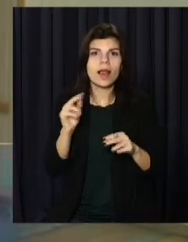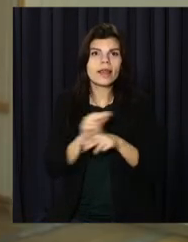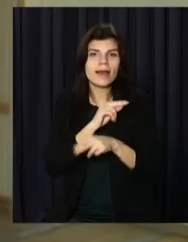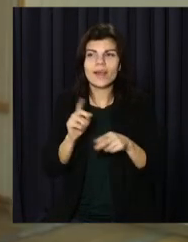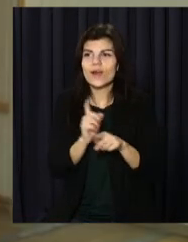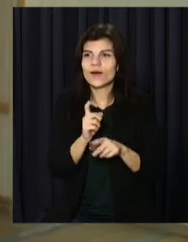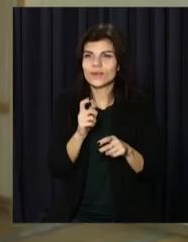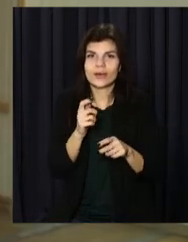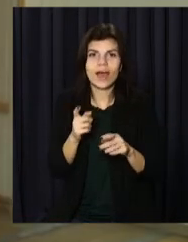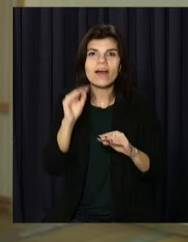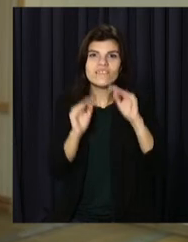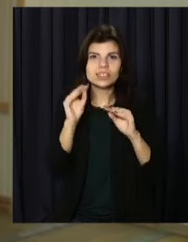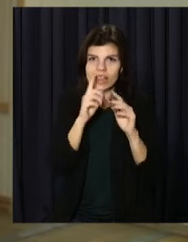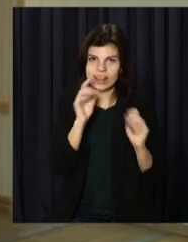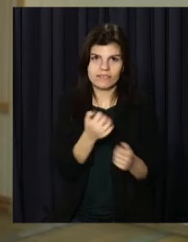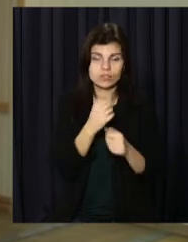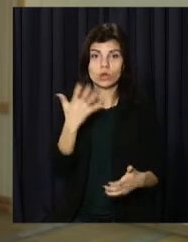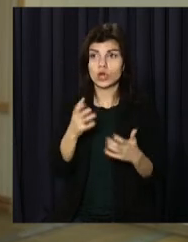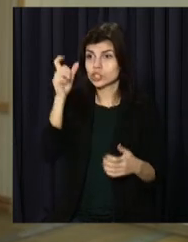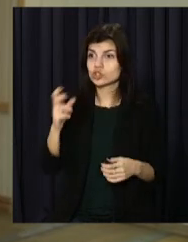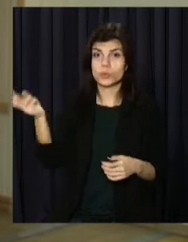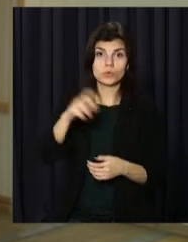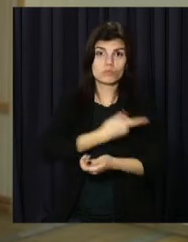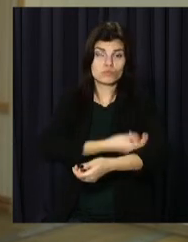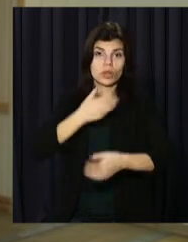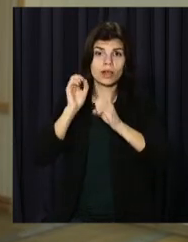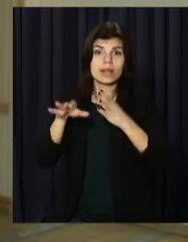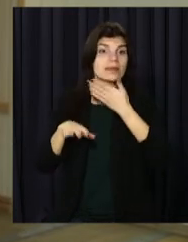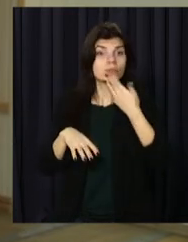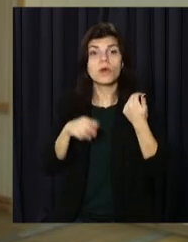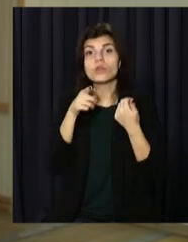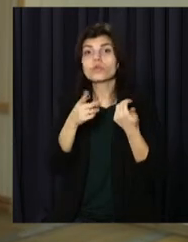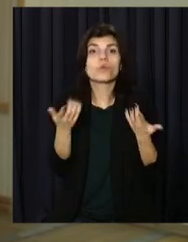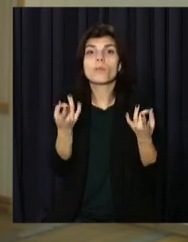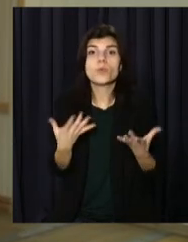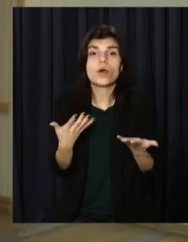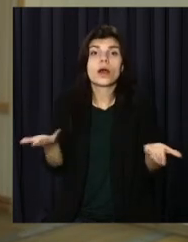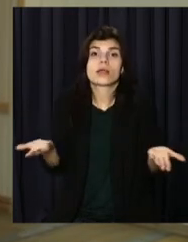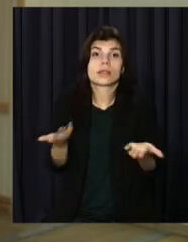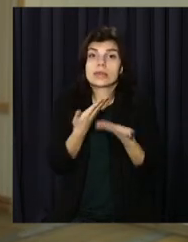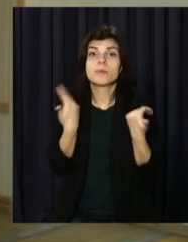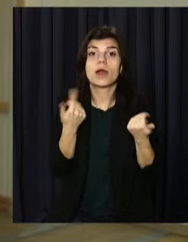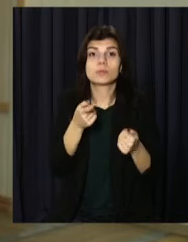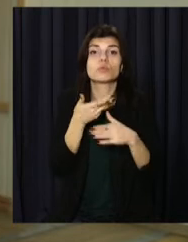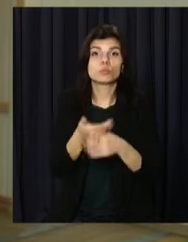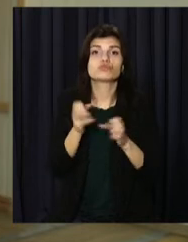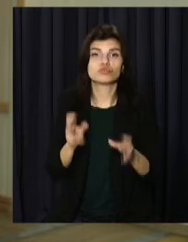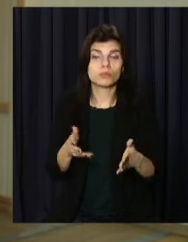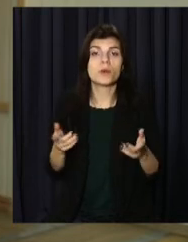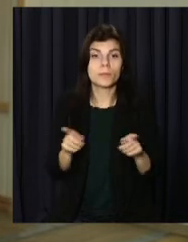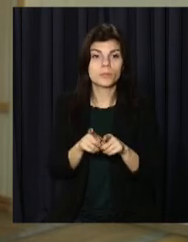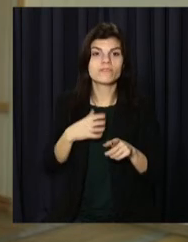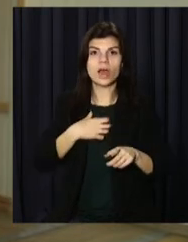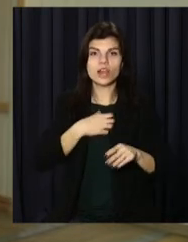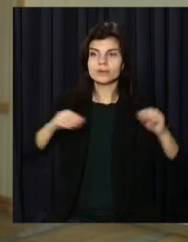їх неможливо виготовити. І якщо донор не прийшов і не здав крові, то тобі ти їх просто не матимеш. І тому так важливо сформувати